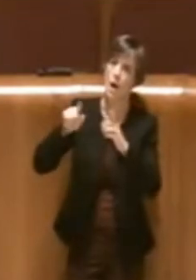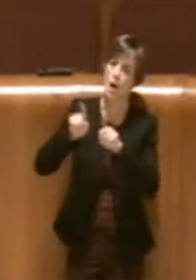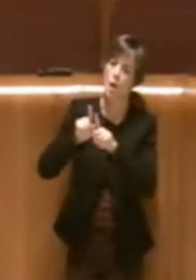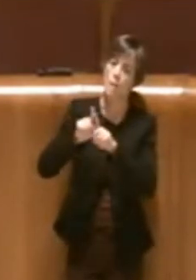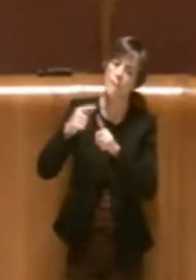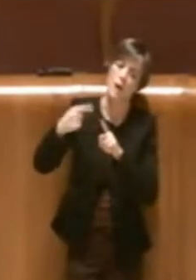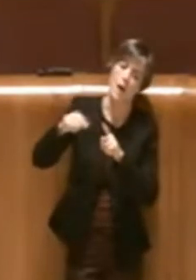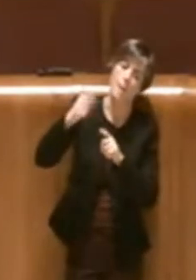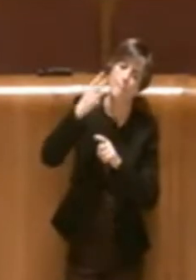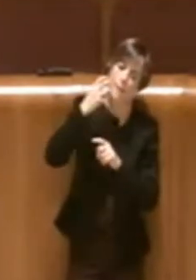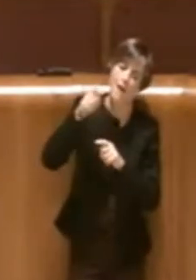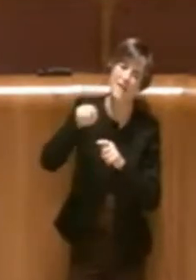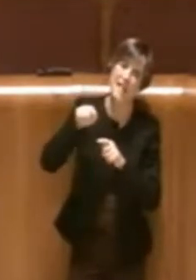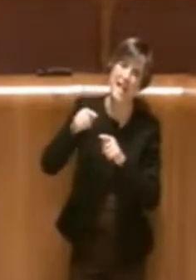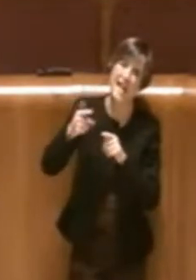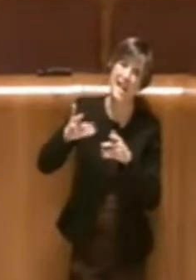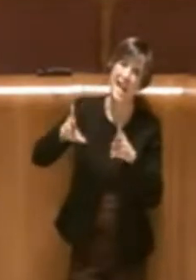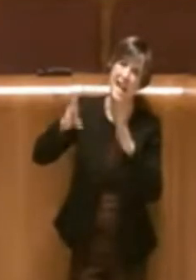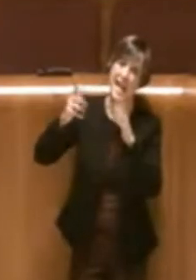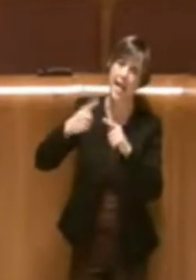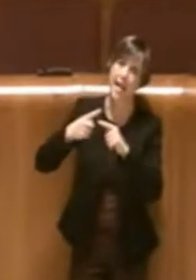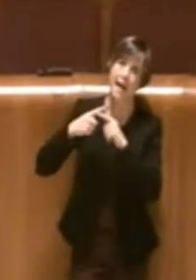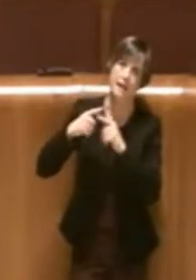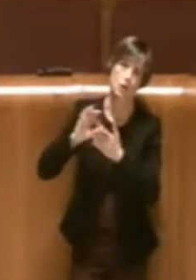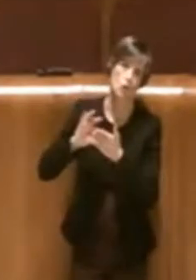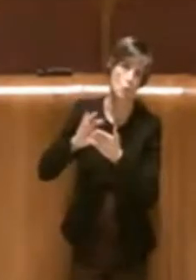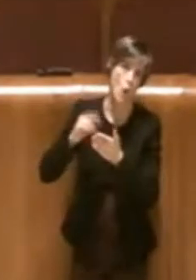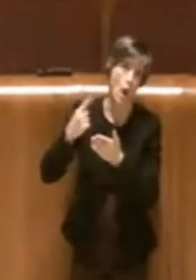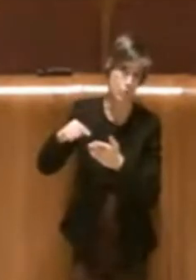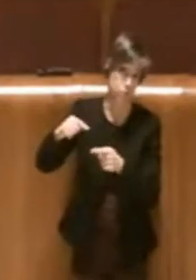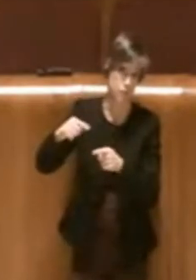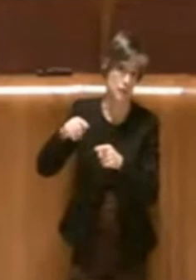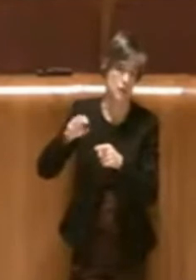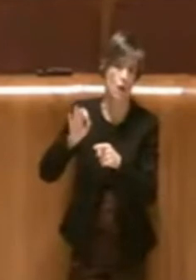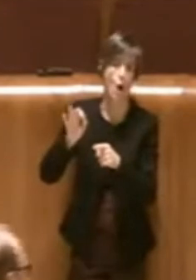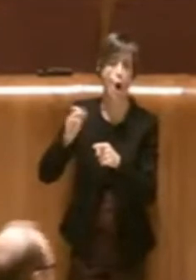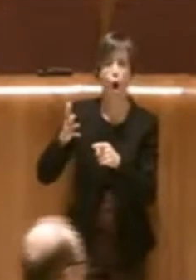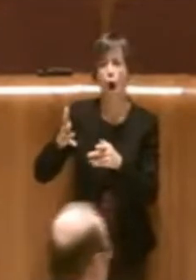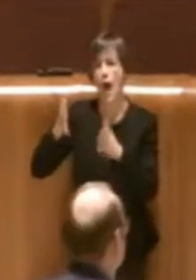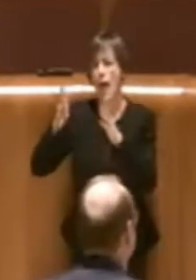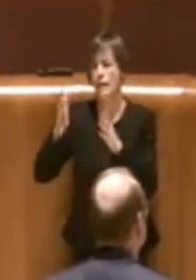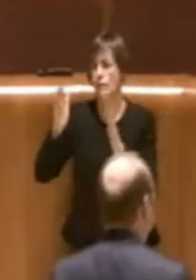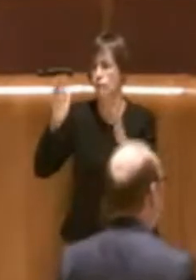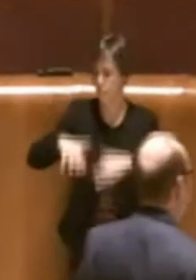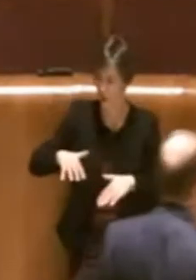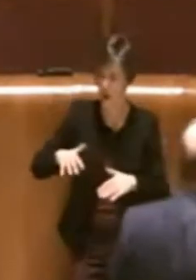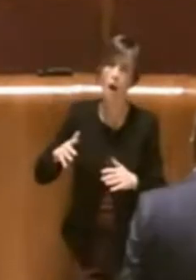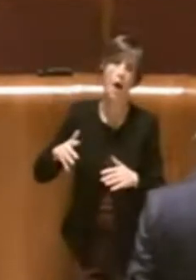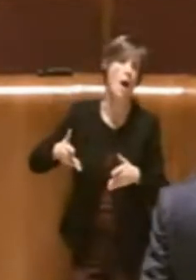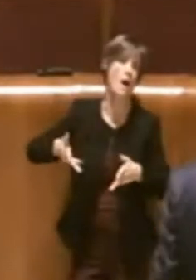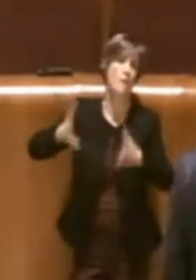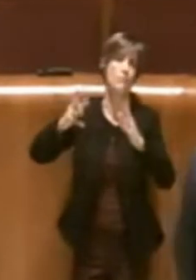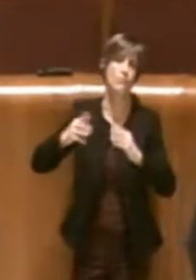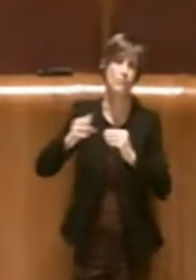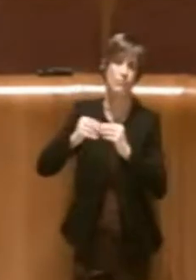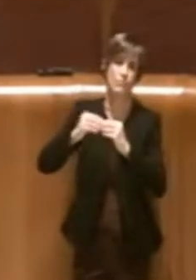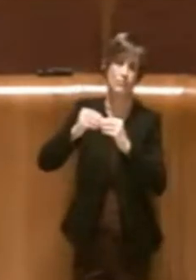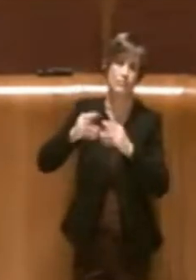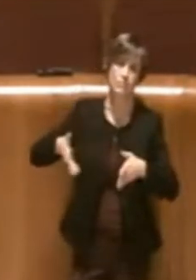quella di prevedere all'interno dell'ex scuola o comunque dell'edificio che verrà realizzato al posto della scuola queste